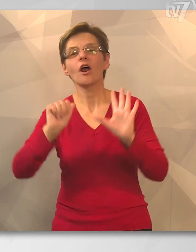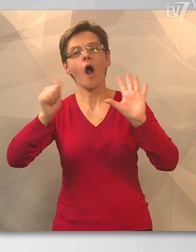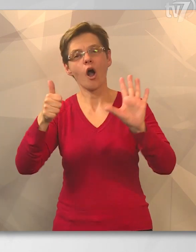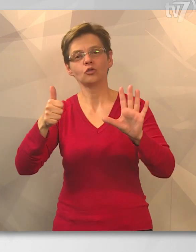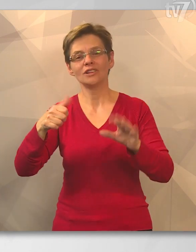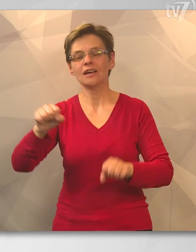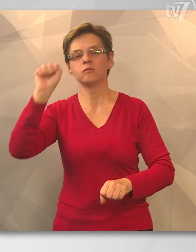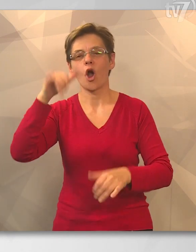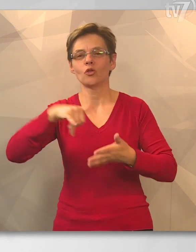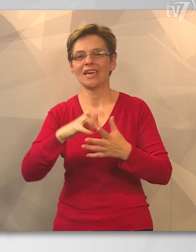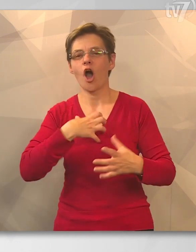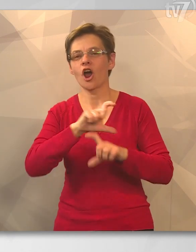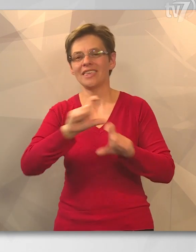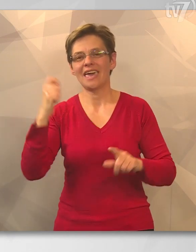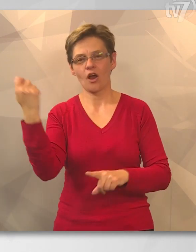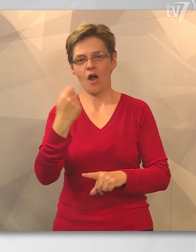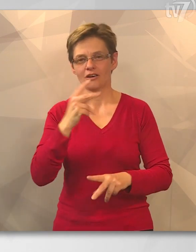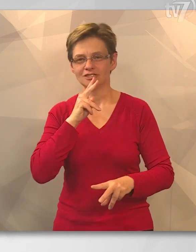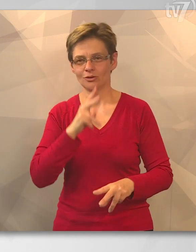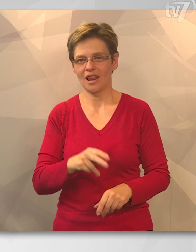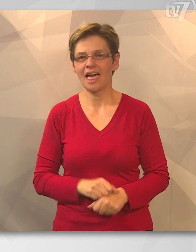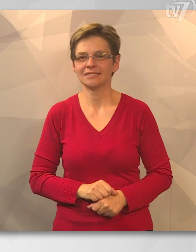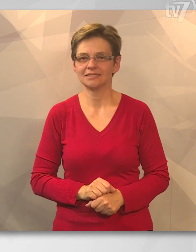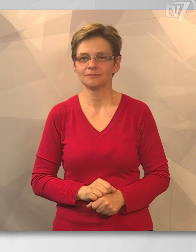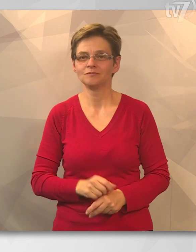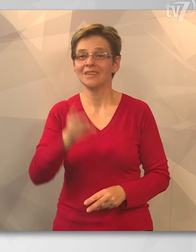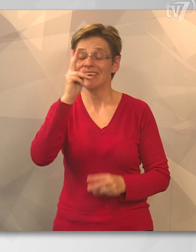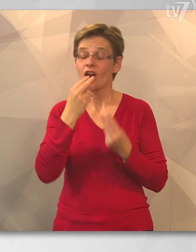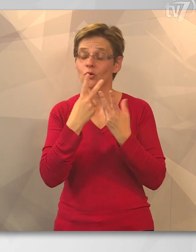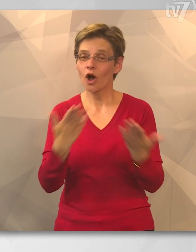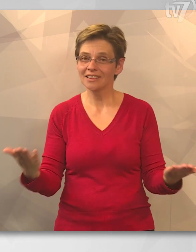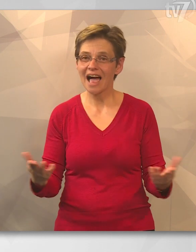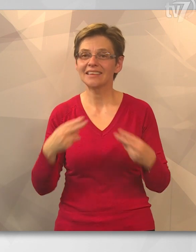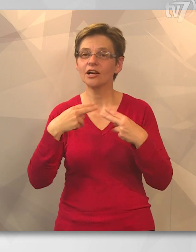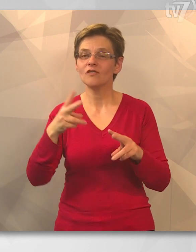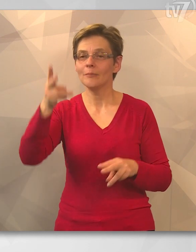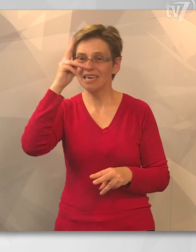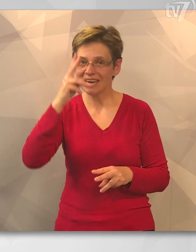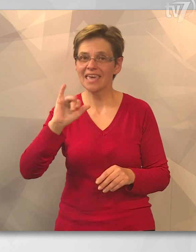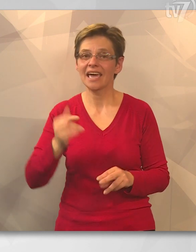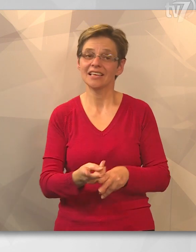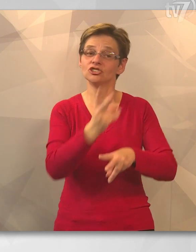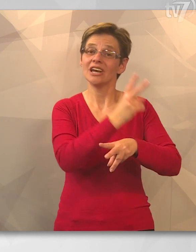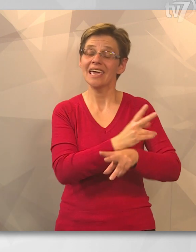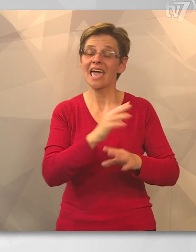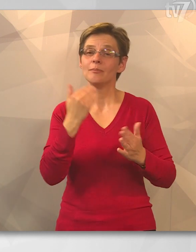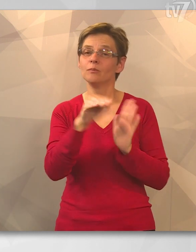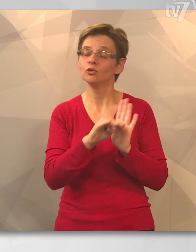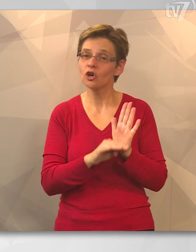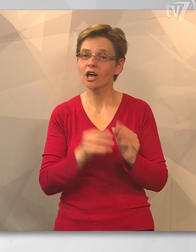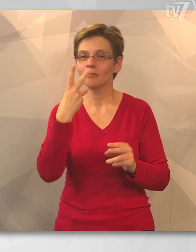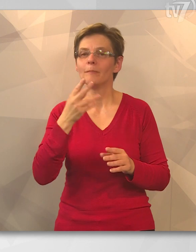már a hatodik bajnoki aranyéremért harcolhat majd. Híradónkat látták, további híreinket és korábbi